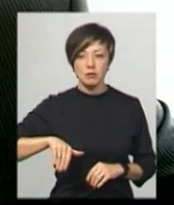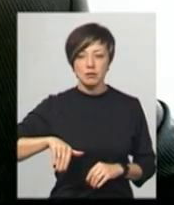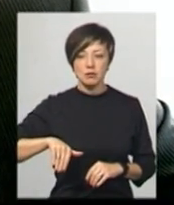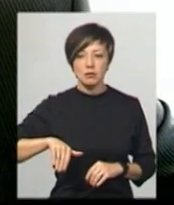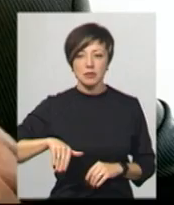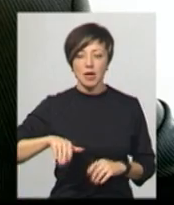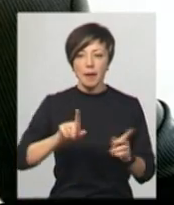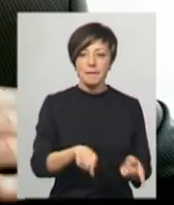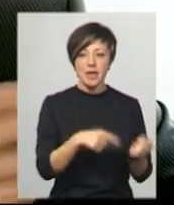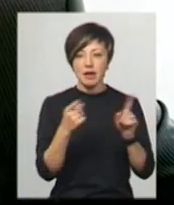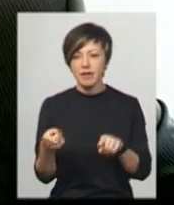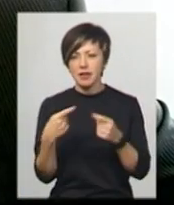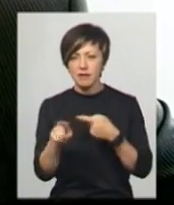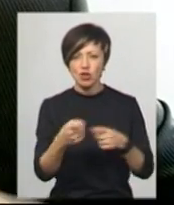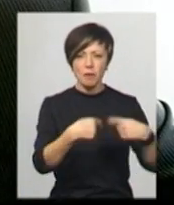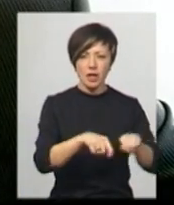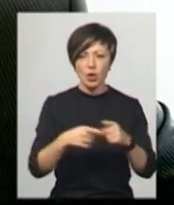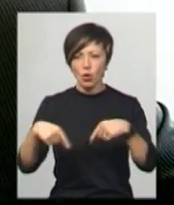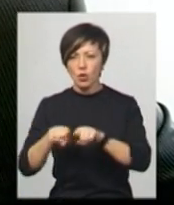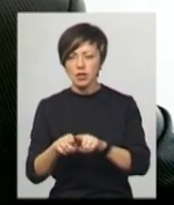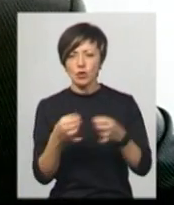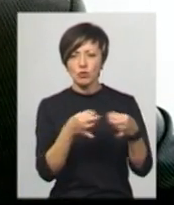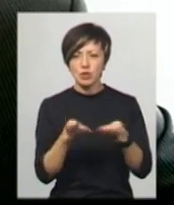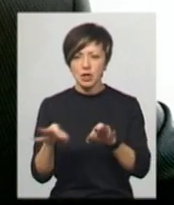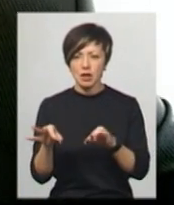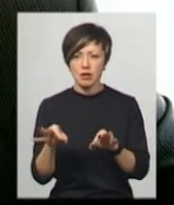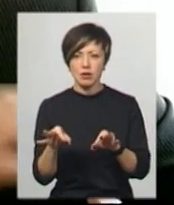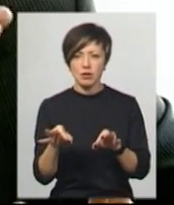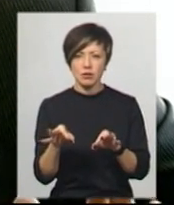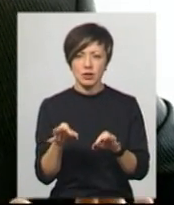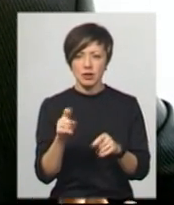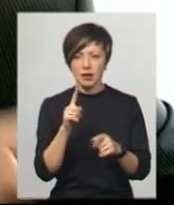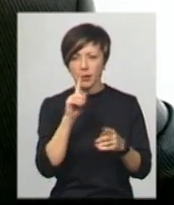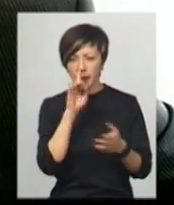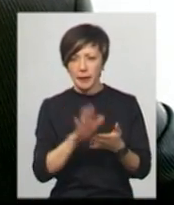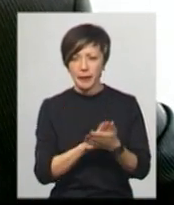Потім переведення в інші підрозділи і так далі допускають за спиною і тому подібне.